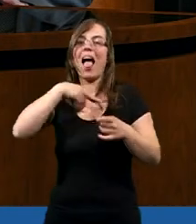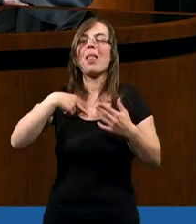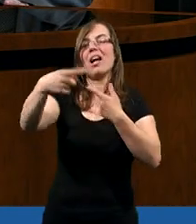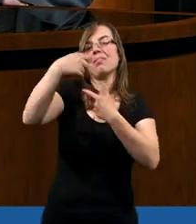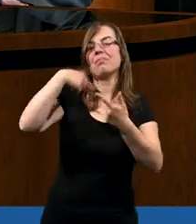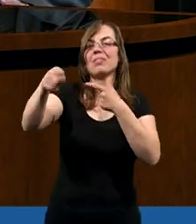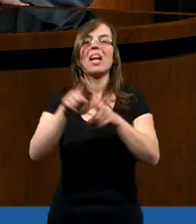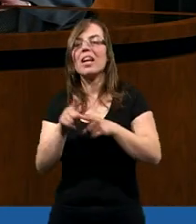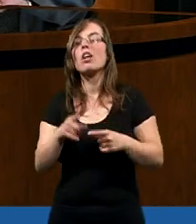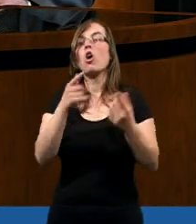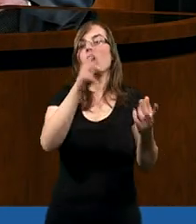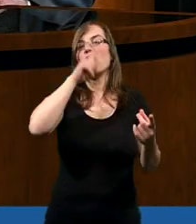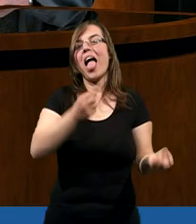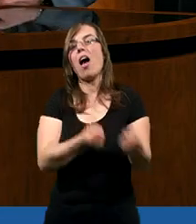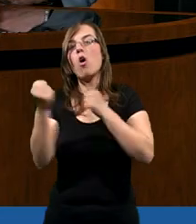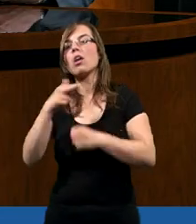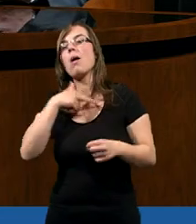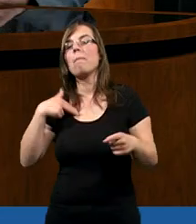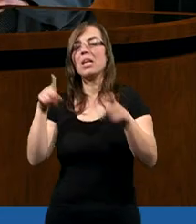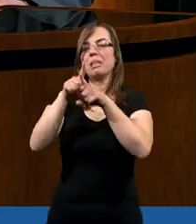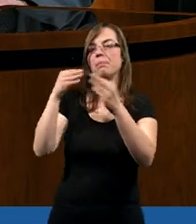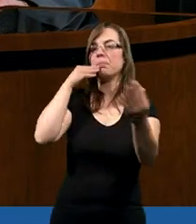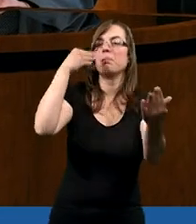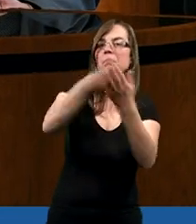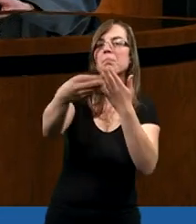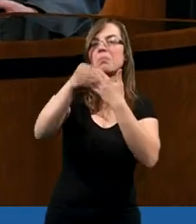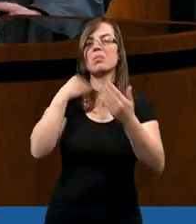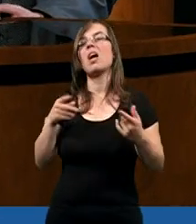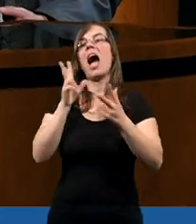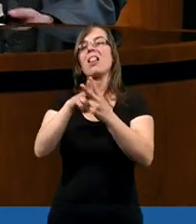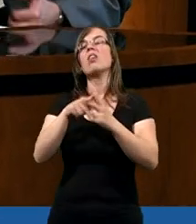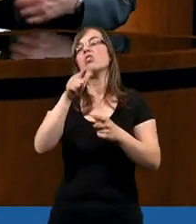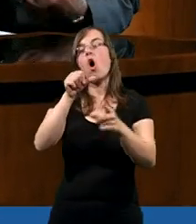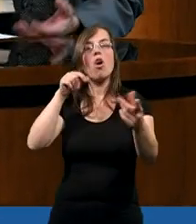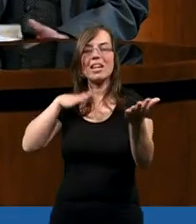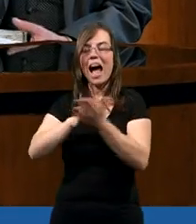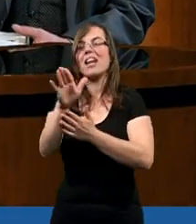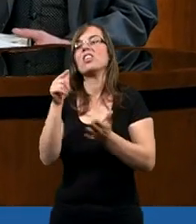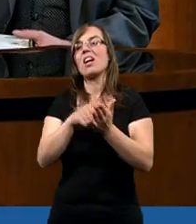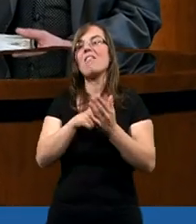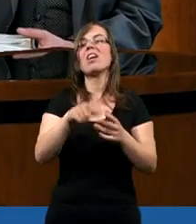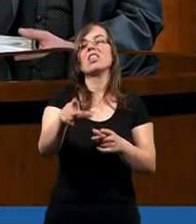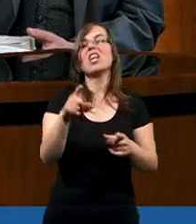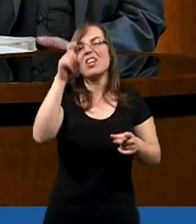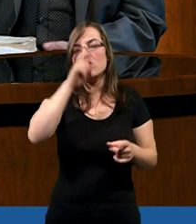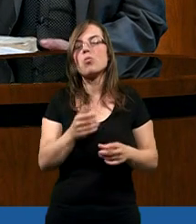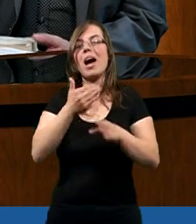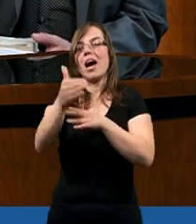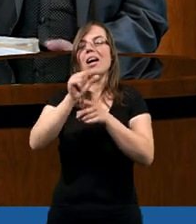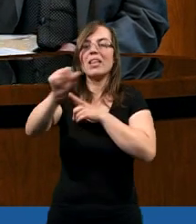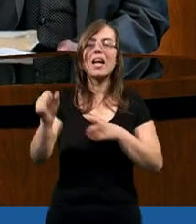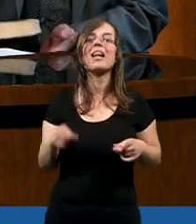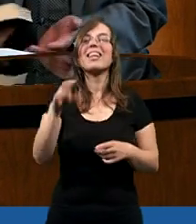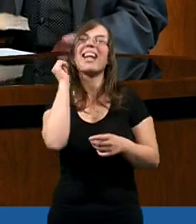ktoś zaczyna źle się odnosić, a my także postępujemy, no to zaczyna to eskalować się.